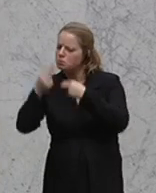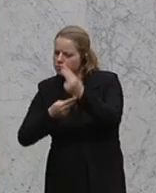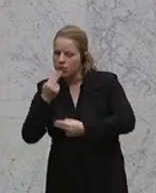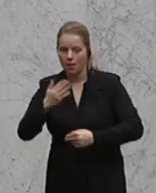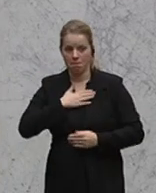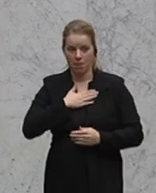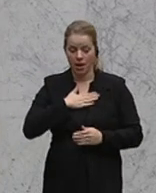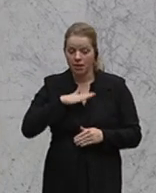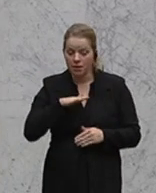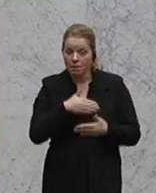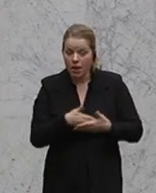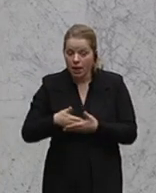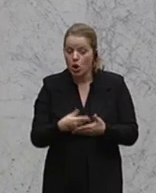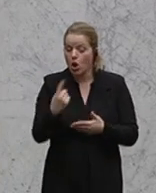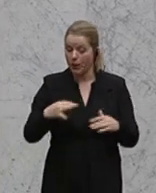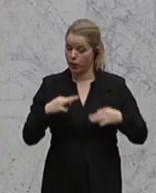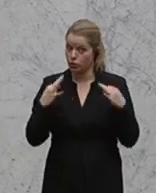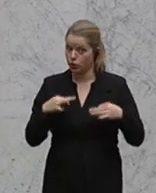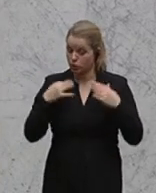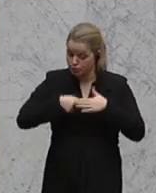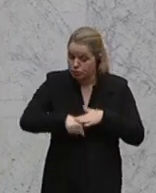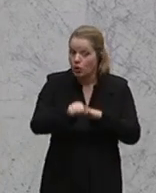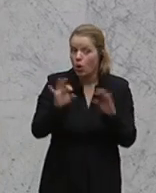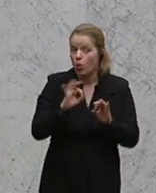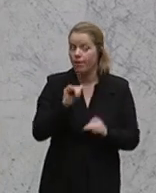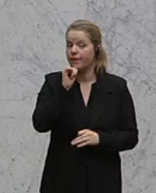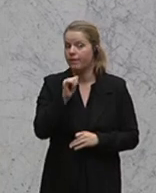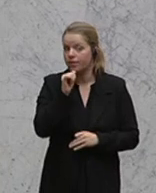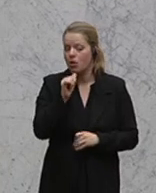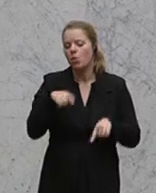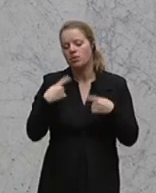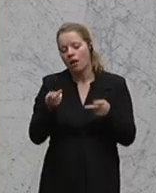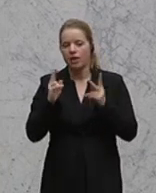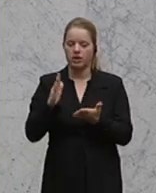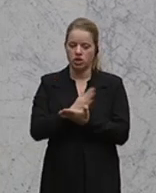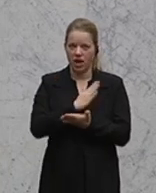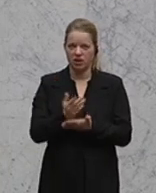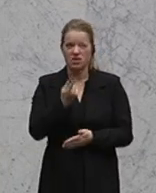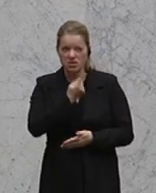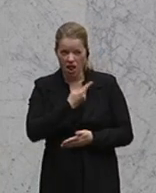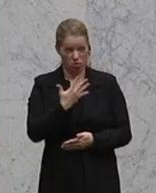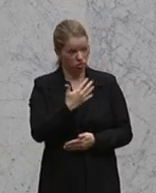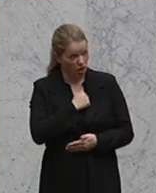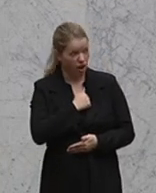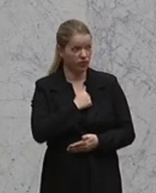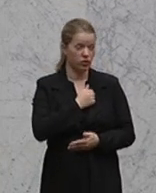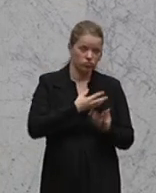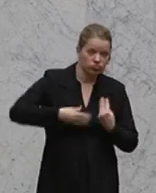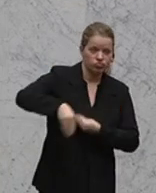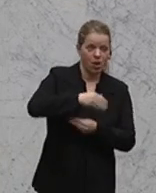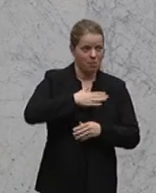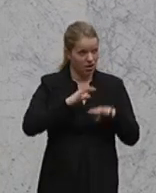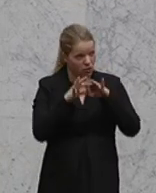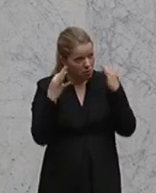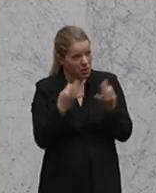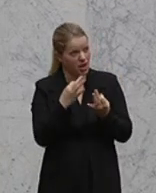Kind gesund oder nicht gesund geboren. Und dann entscheiden kann, schaffe ich das, schaffe das meine Familie, möchte